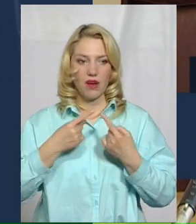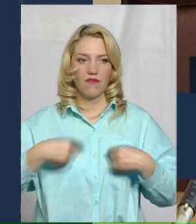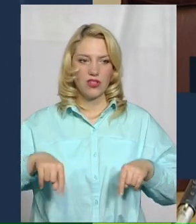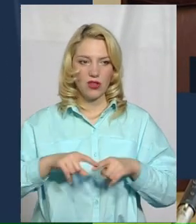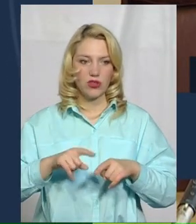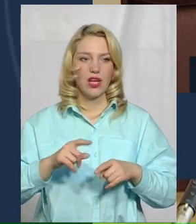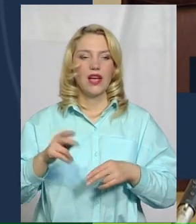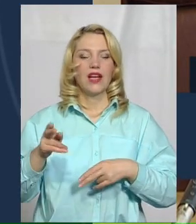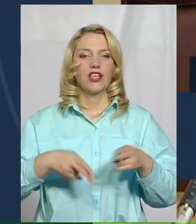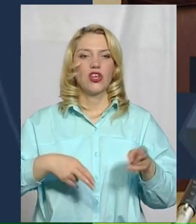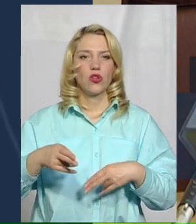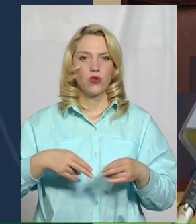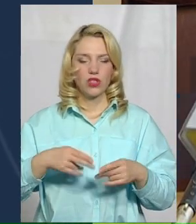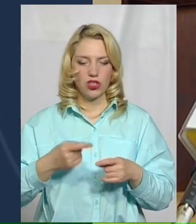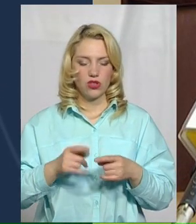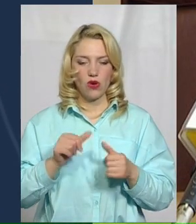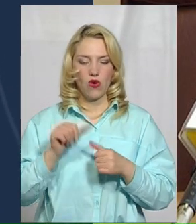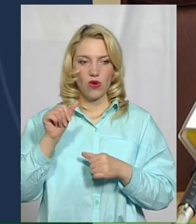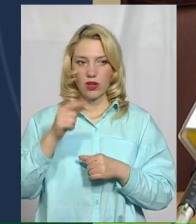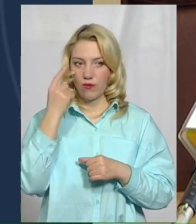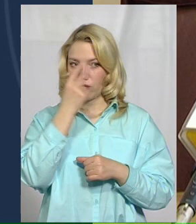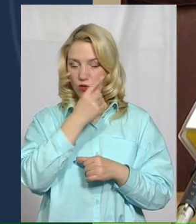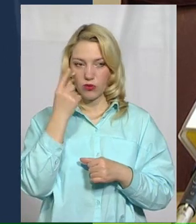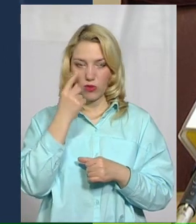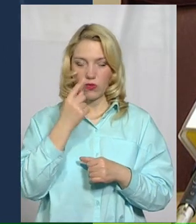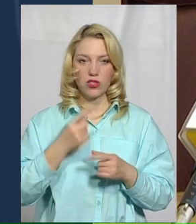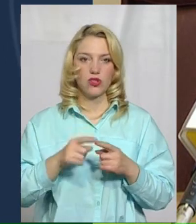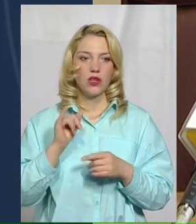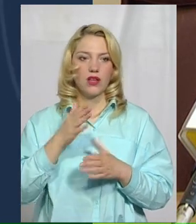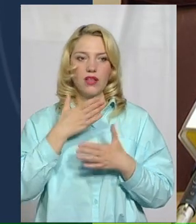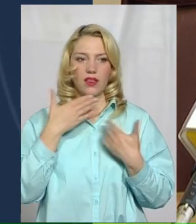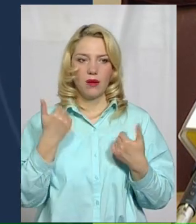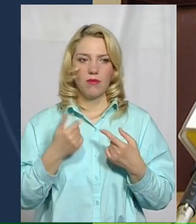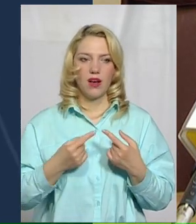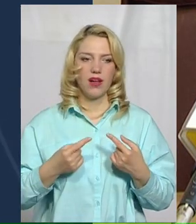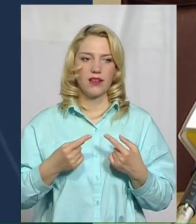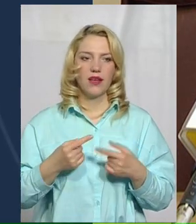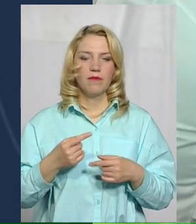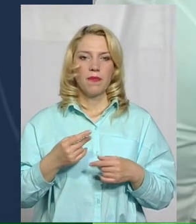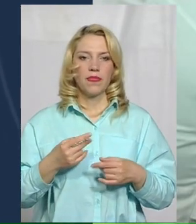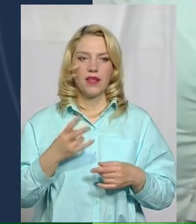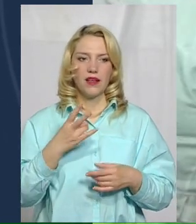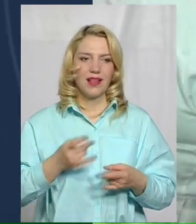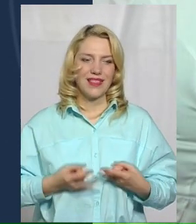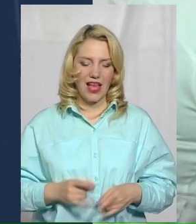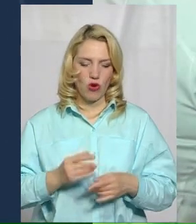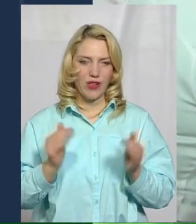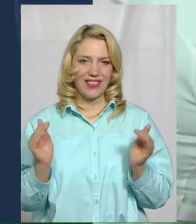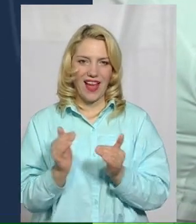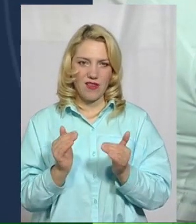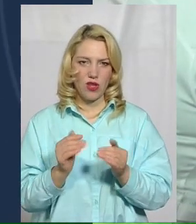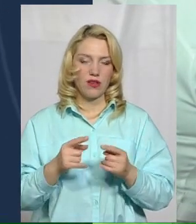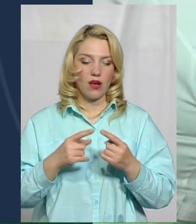хірургічного профілю, крім офтальмологічного відділення, і немає відділення неонатального профілю. Ці відділення